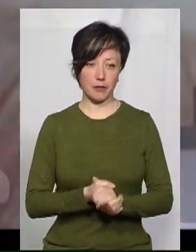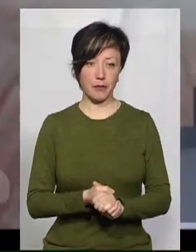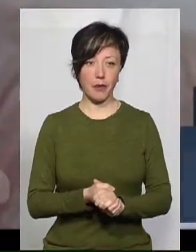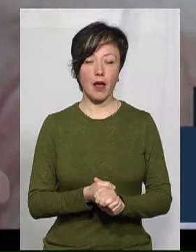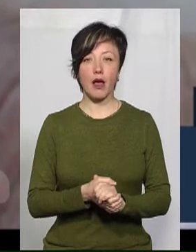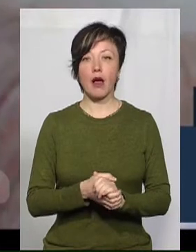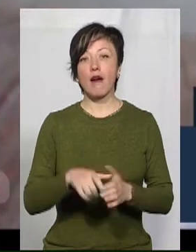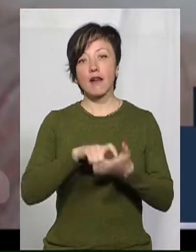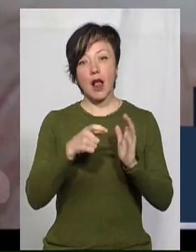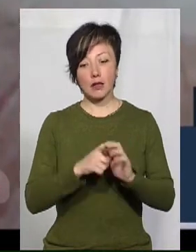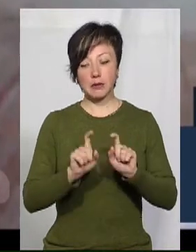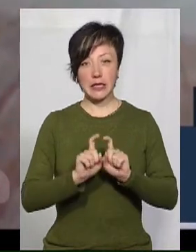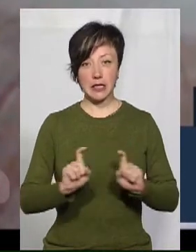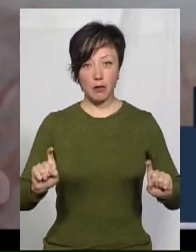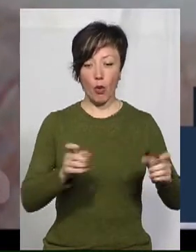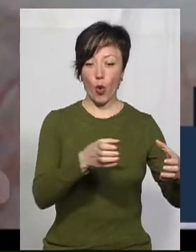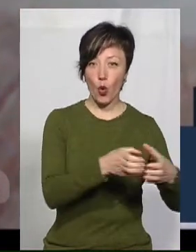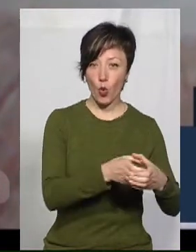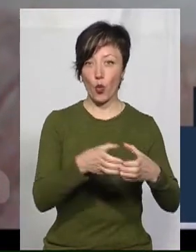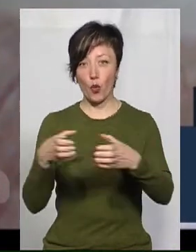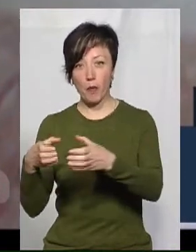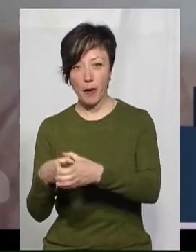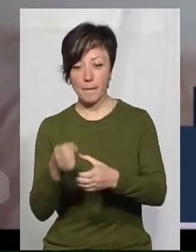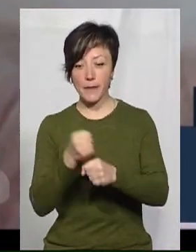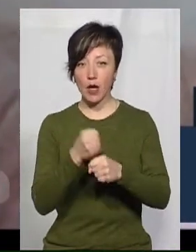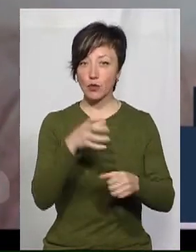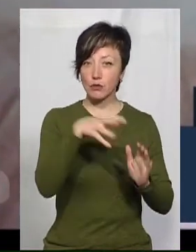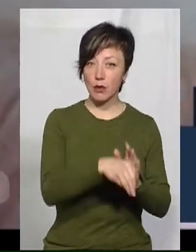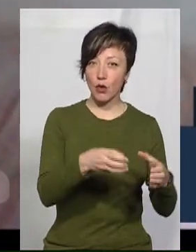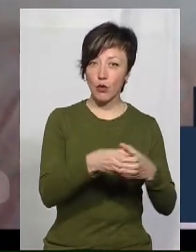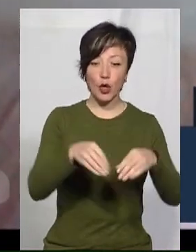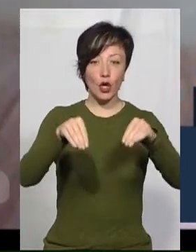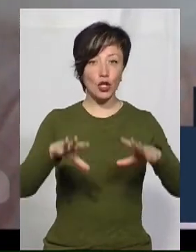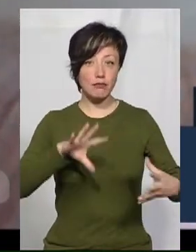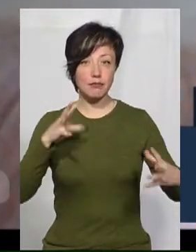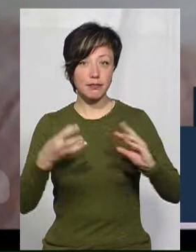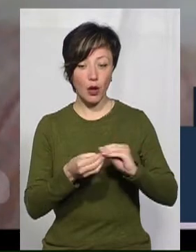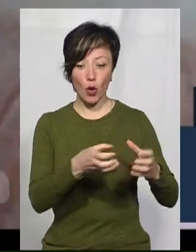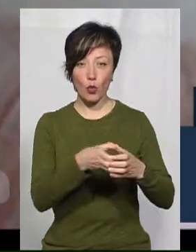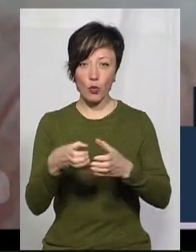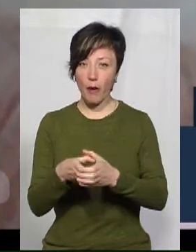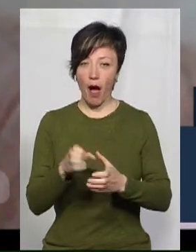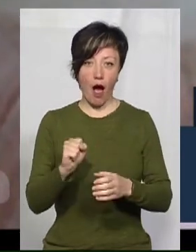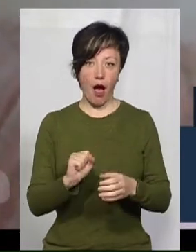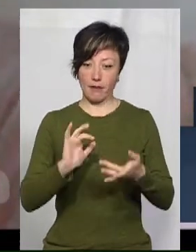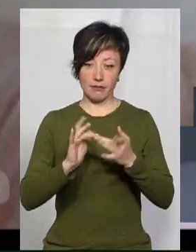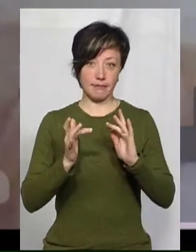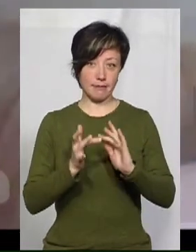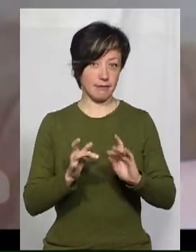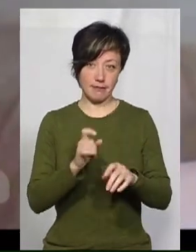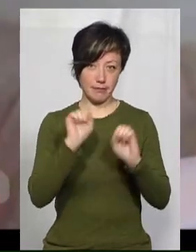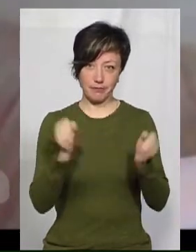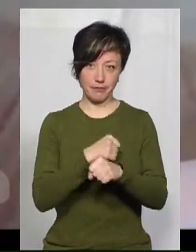класі ми сидимо в групах, працюємо у групах, спільні рішення приймаємо в групах, зумі це неможливо зробити.